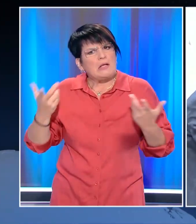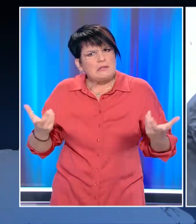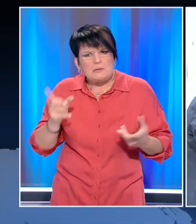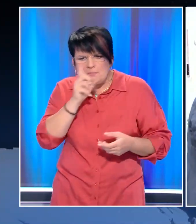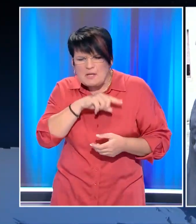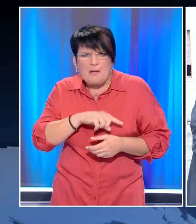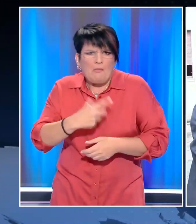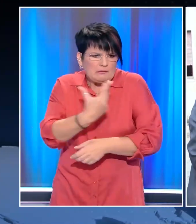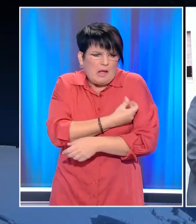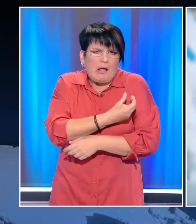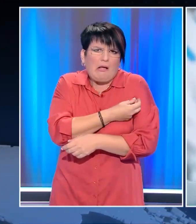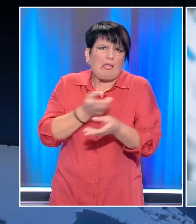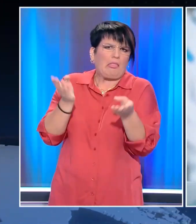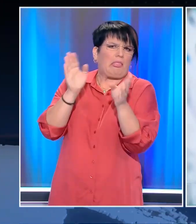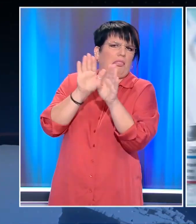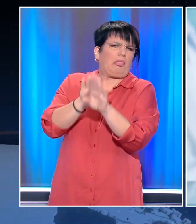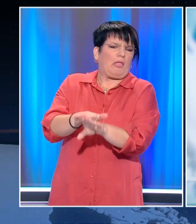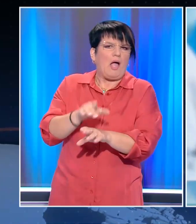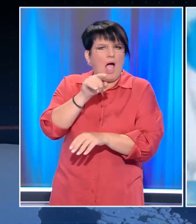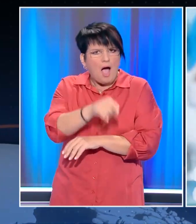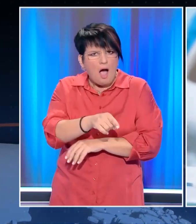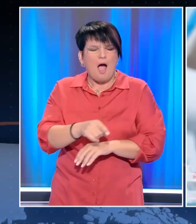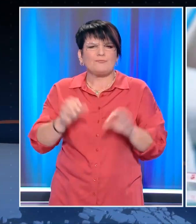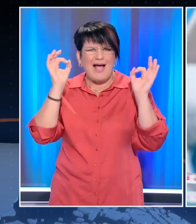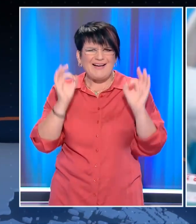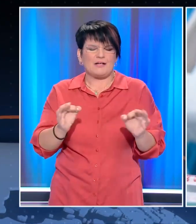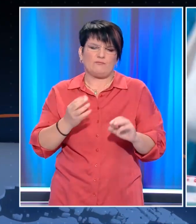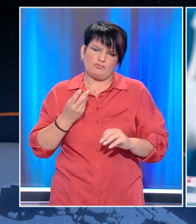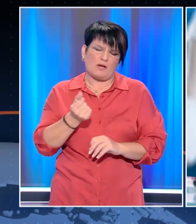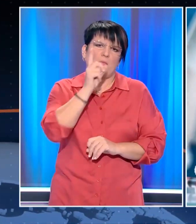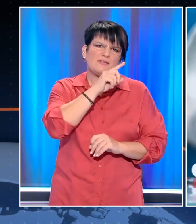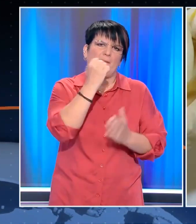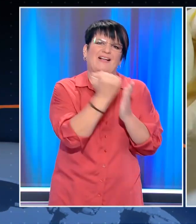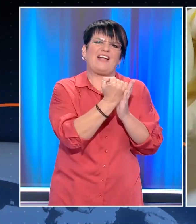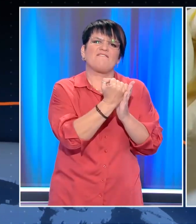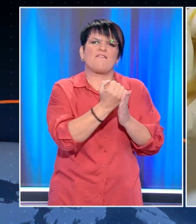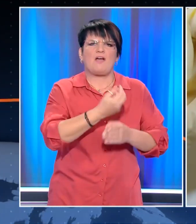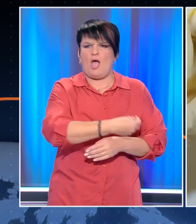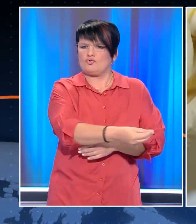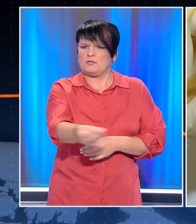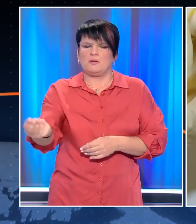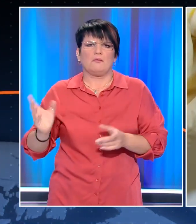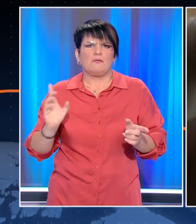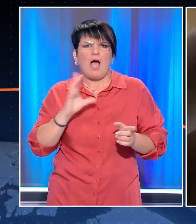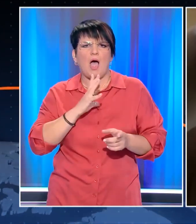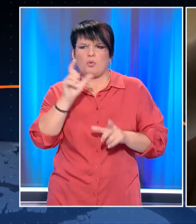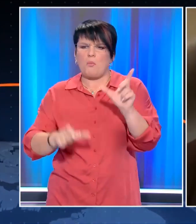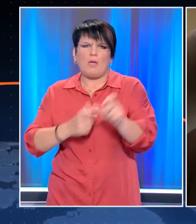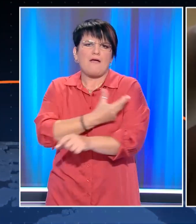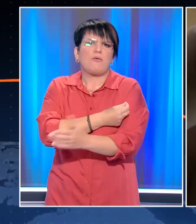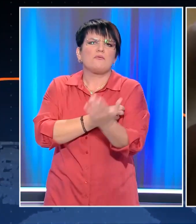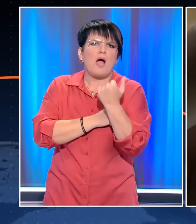υγειονομικής περιφέρειας Φώτης Ερέτης. Όπως είπε, έχει εξακριβωθεί ο αριθμός των ψευδών εβεβαιώσεων, ενώ η έρευνα πλέον επικεντρώνεται στην